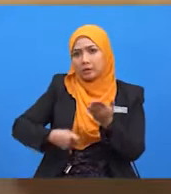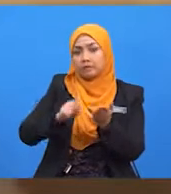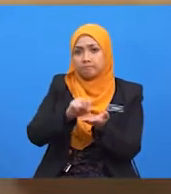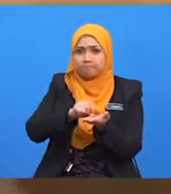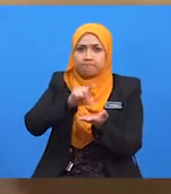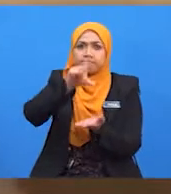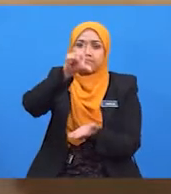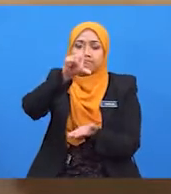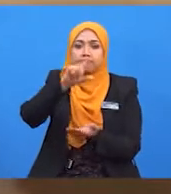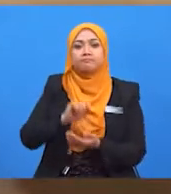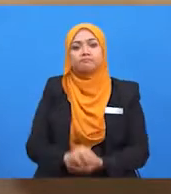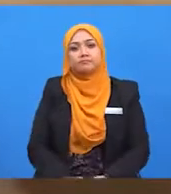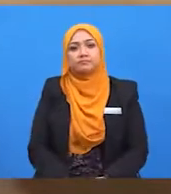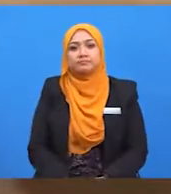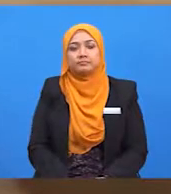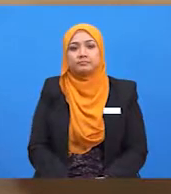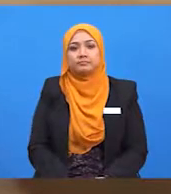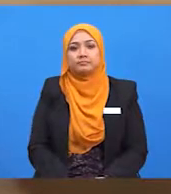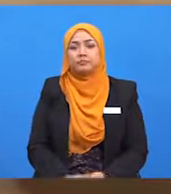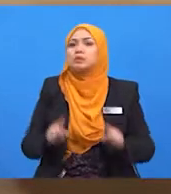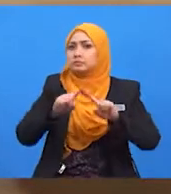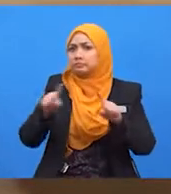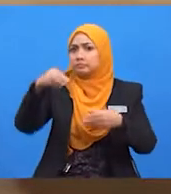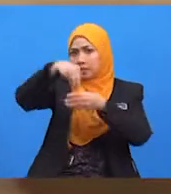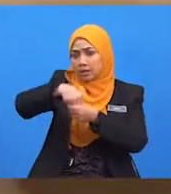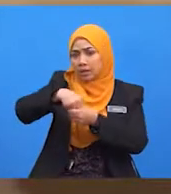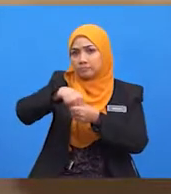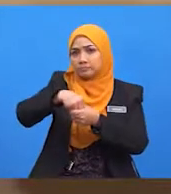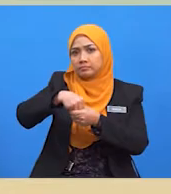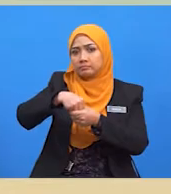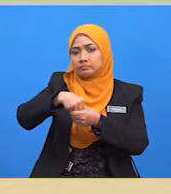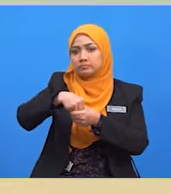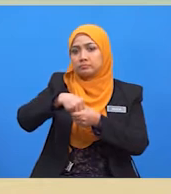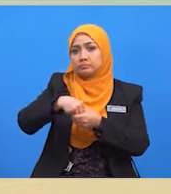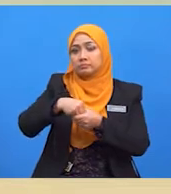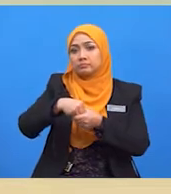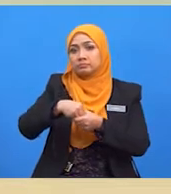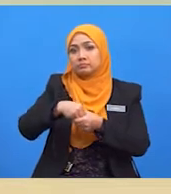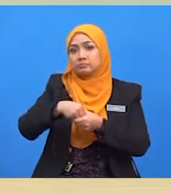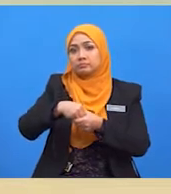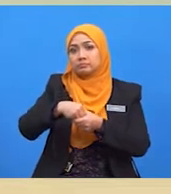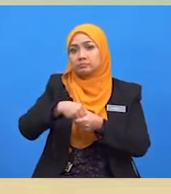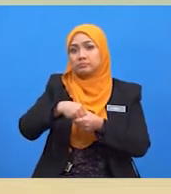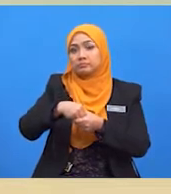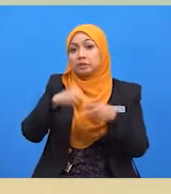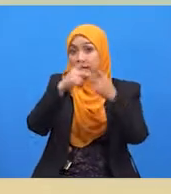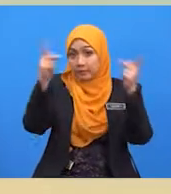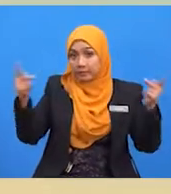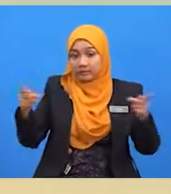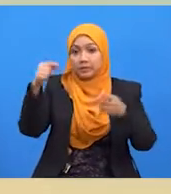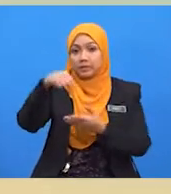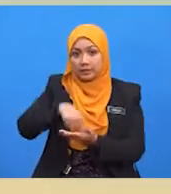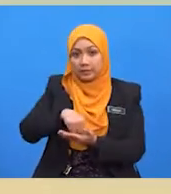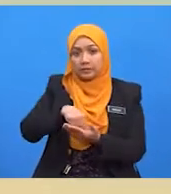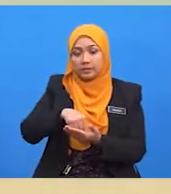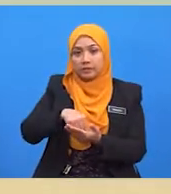dalam situasi ini, harga kekal pada P1. Kenapa agaknya? Hal